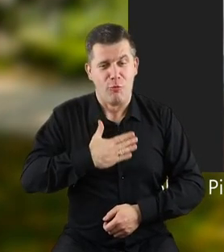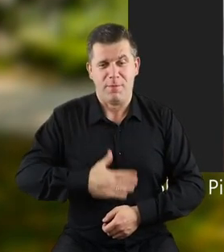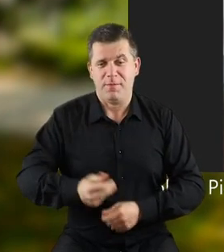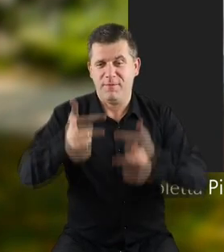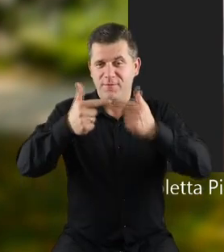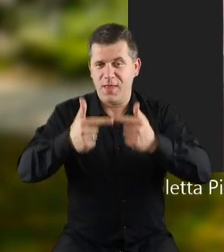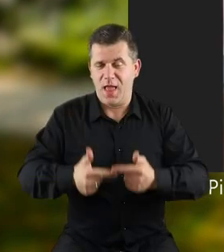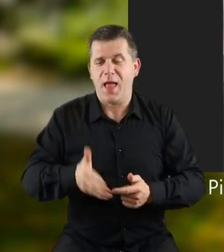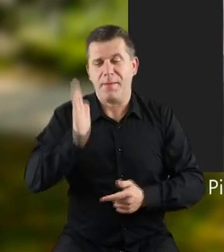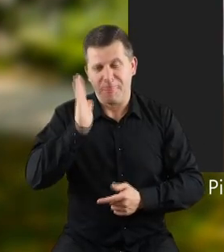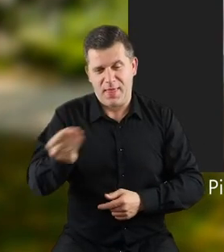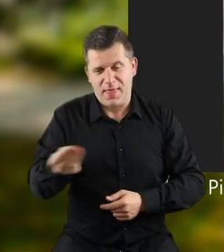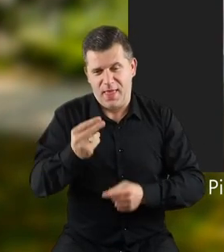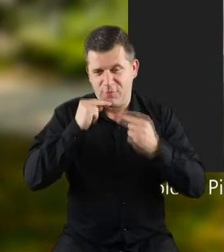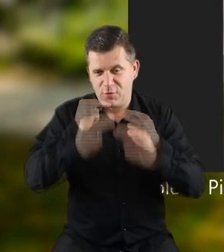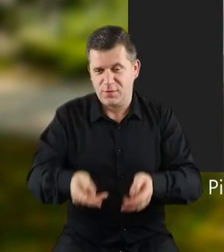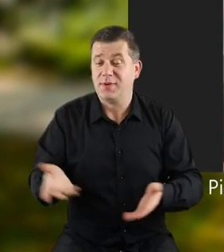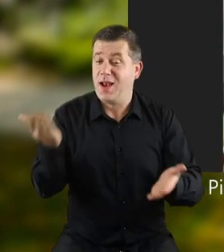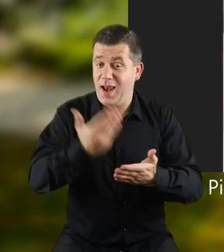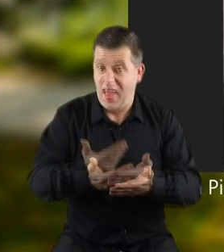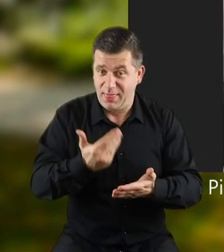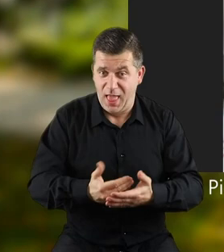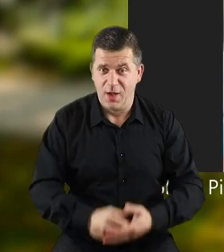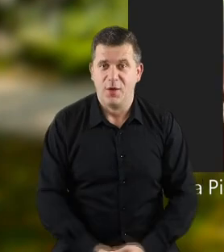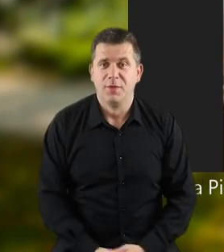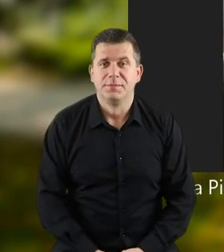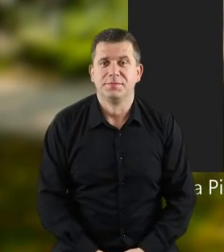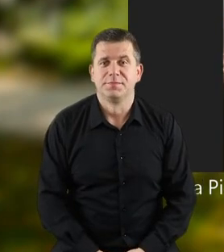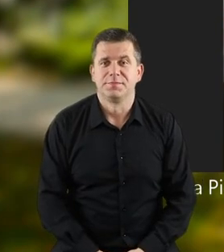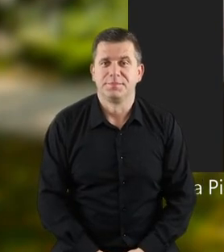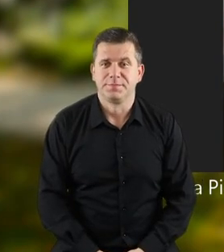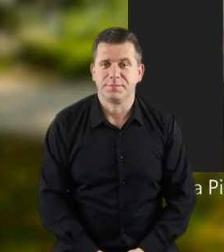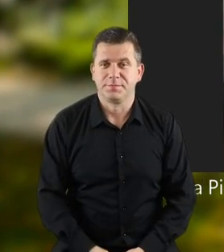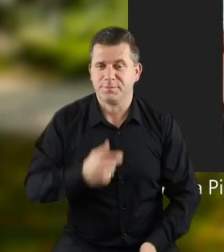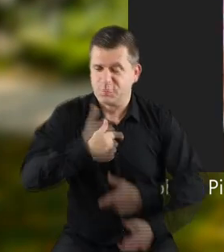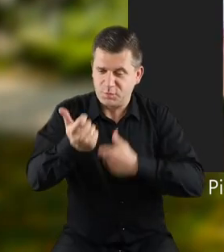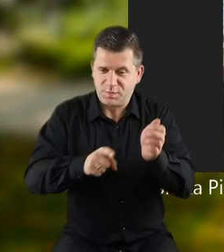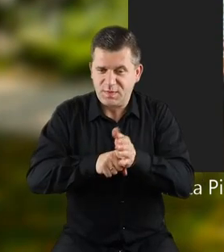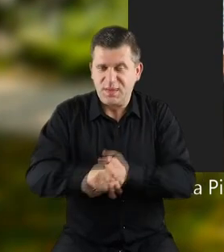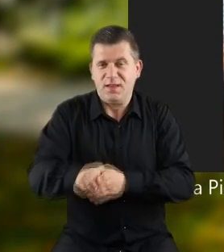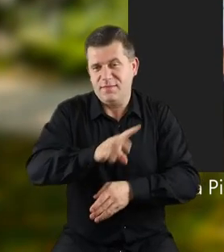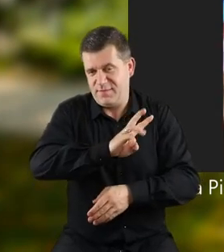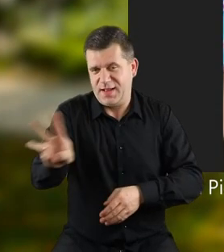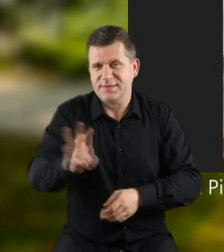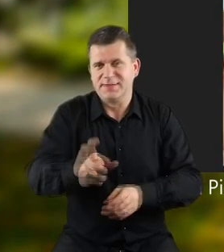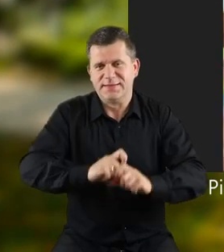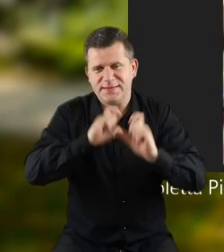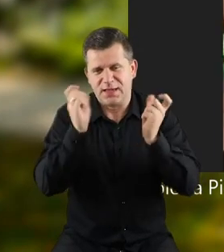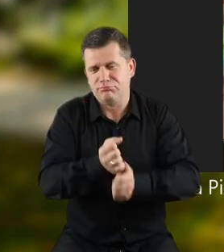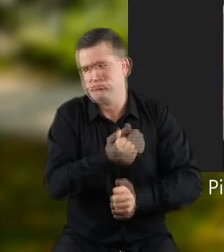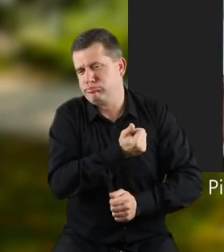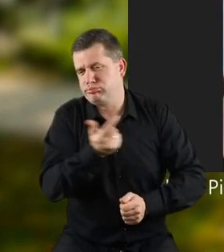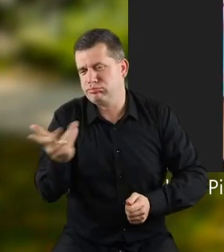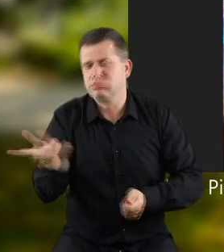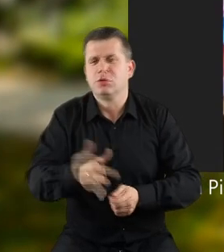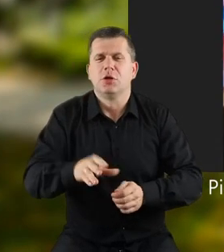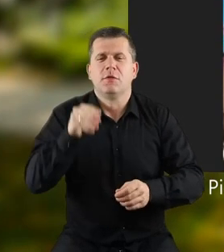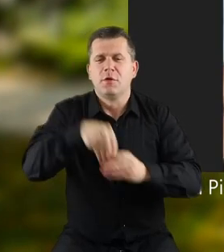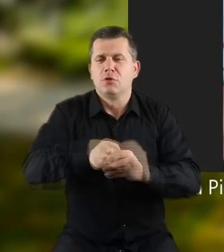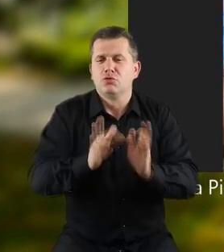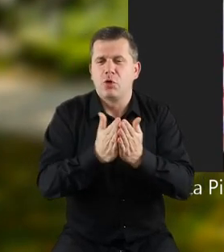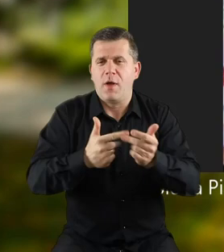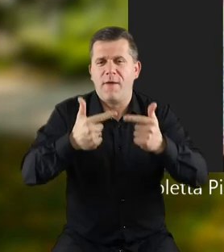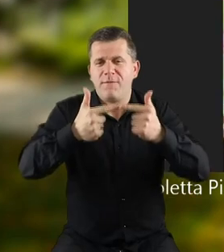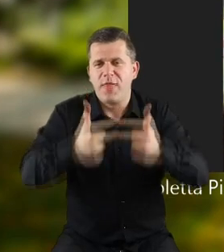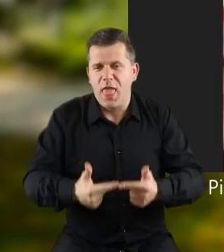wierszyki i do wierszyków jeszcze wrócimy, dlatego, że stworzyłam dla was cały szereg książeczek z